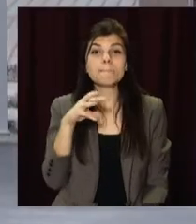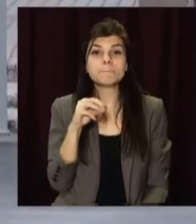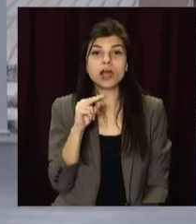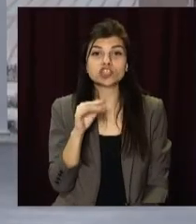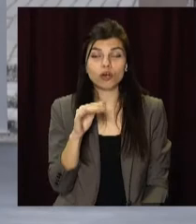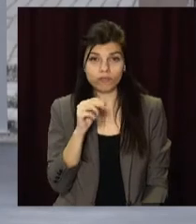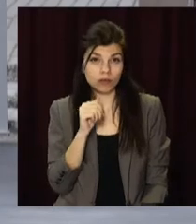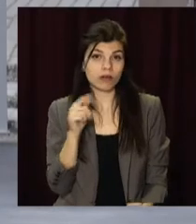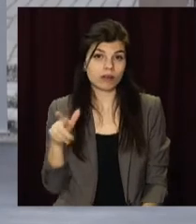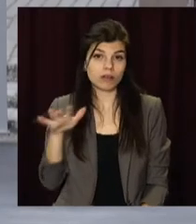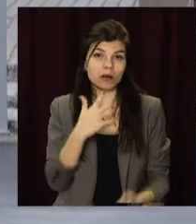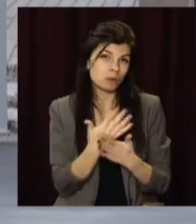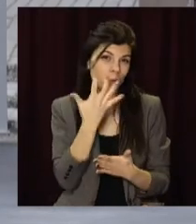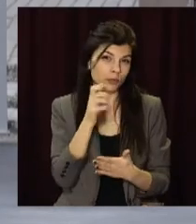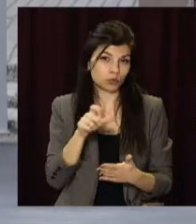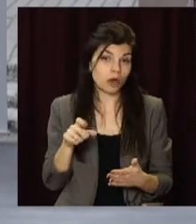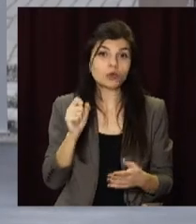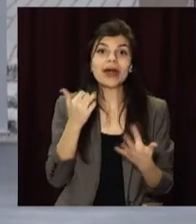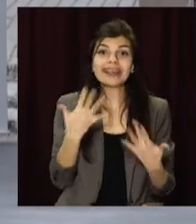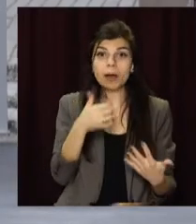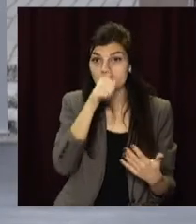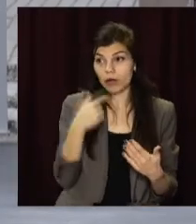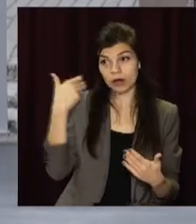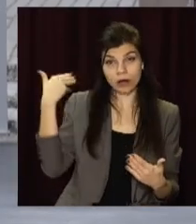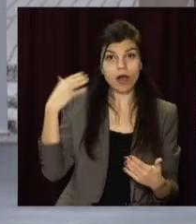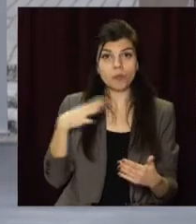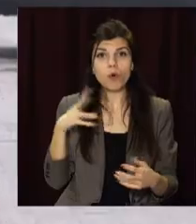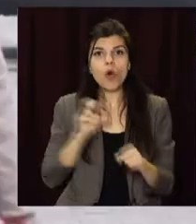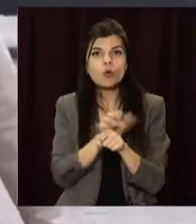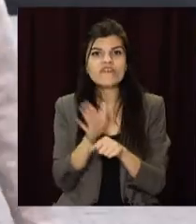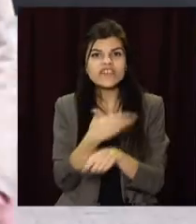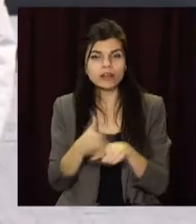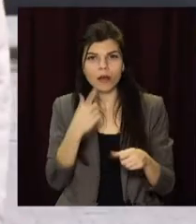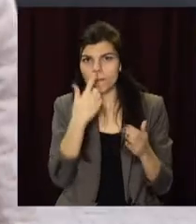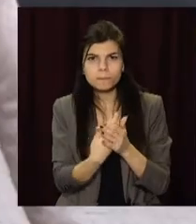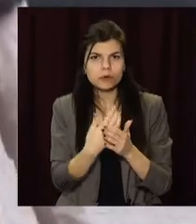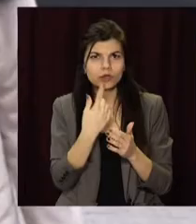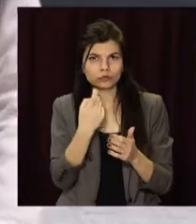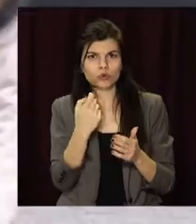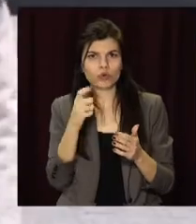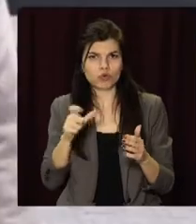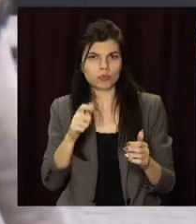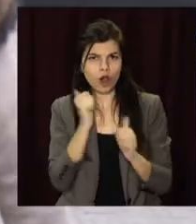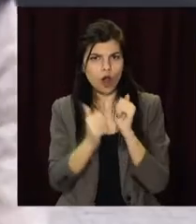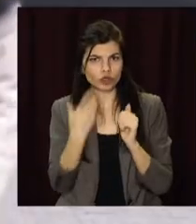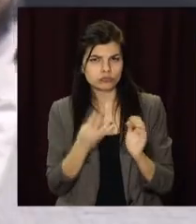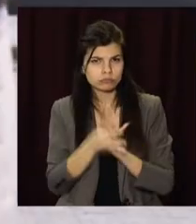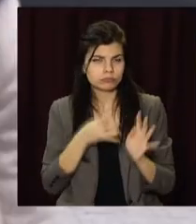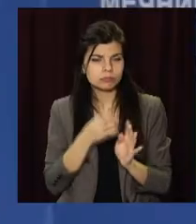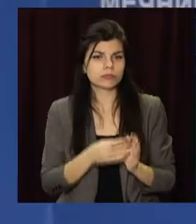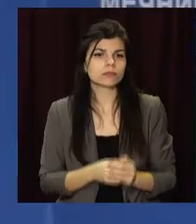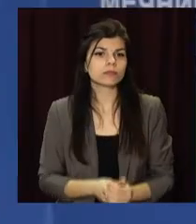лікарні Мечникова наразі майже півсотні пацієнтів, хоча ще кілька місяців тому щодня у ковід-відділеннях було щонайменше 100 недужих.